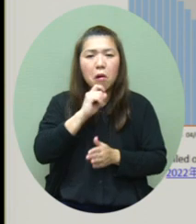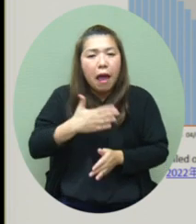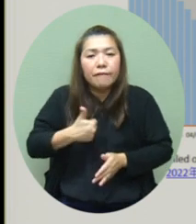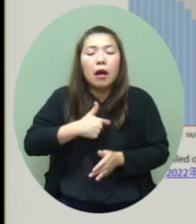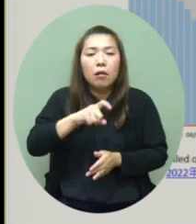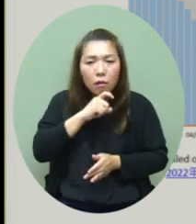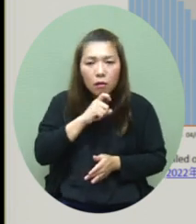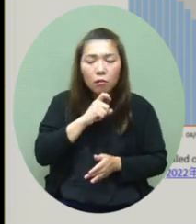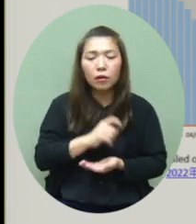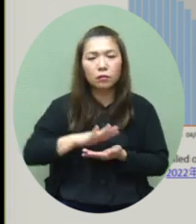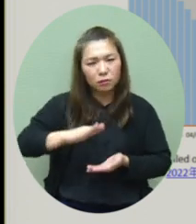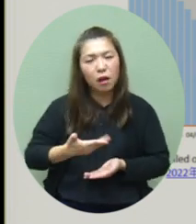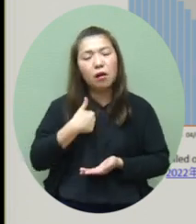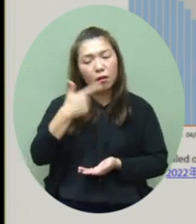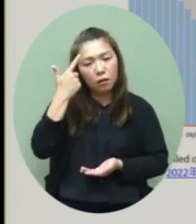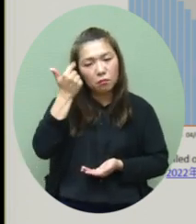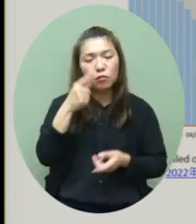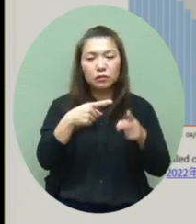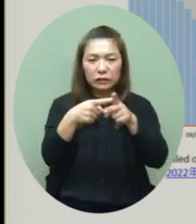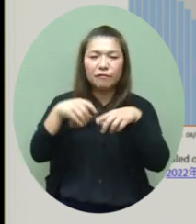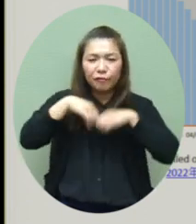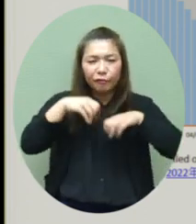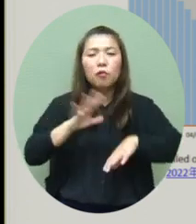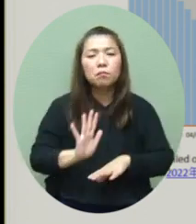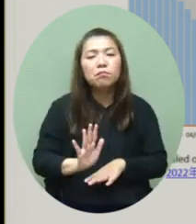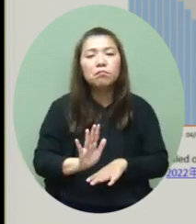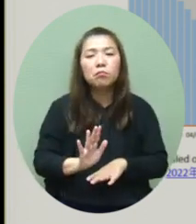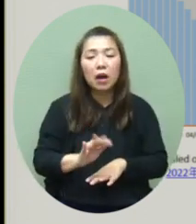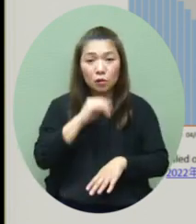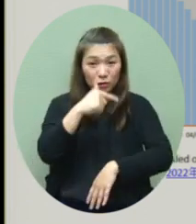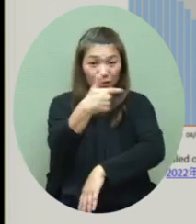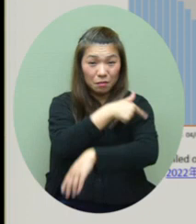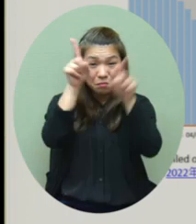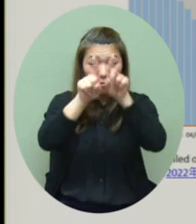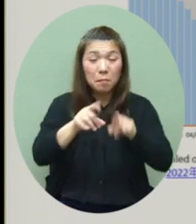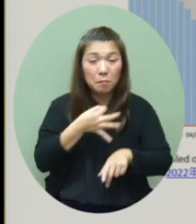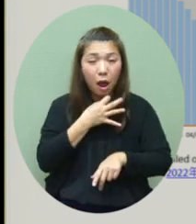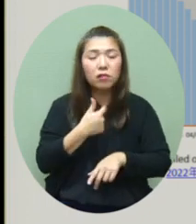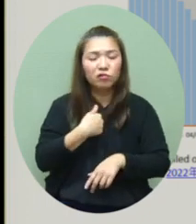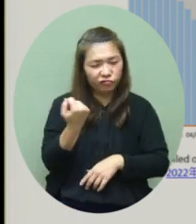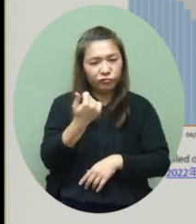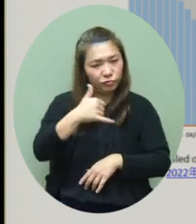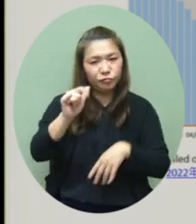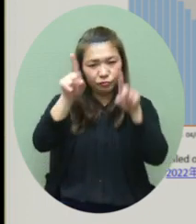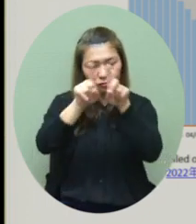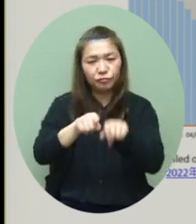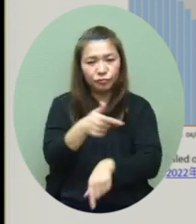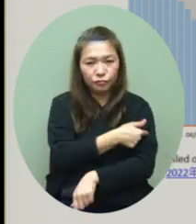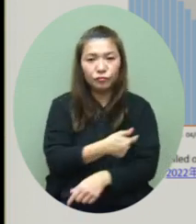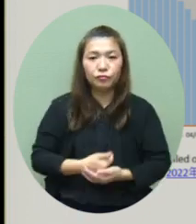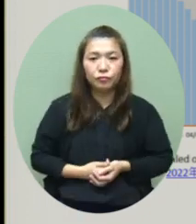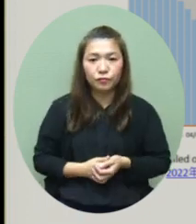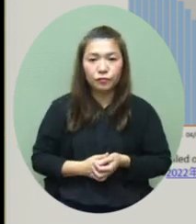备但是我们也都希望市民不要调以轻心未打齐针的市民是要尽快接受疫疗的